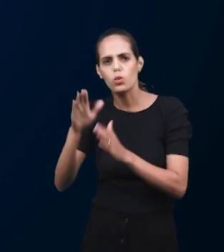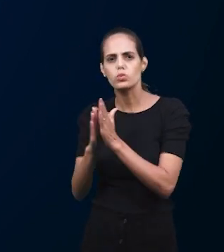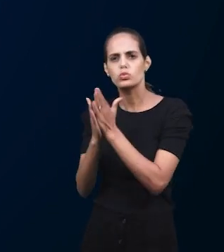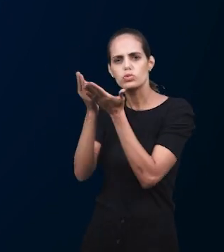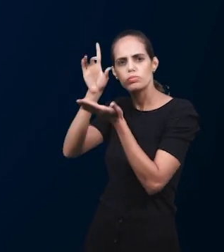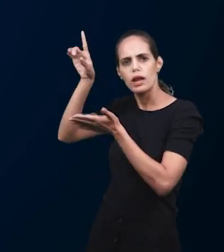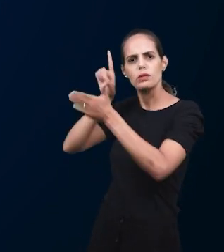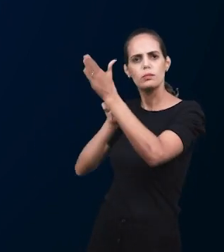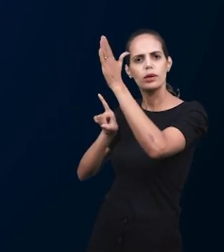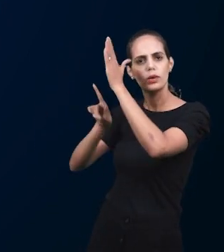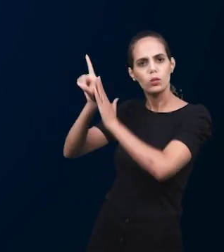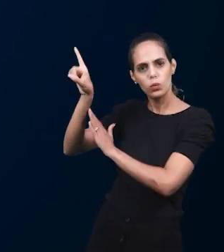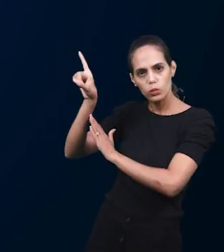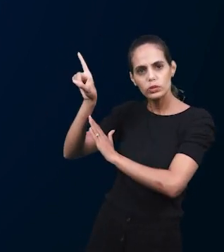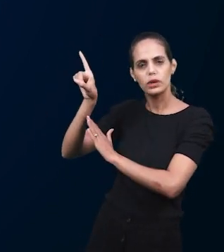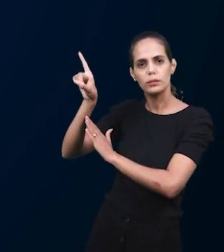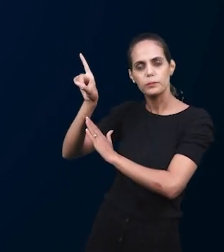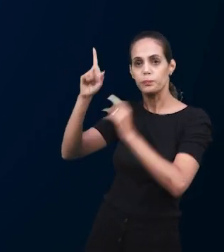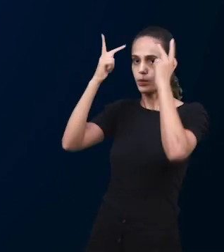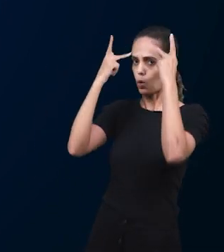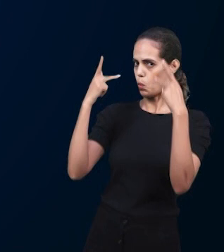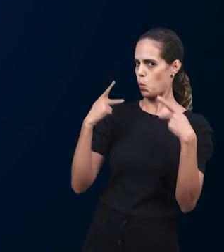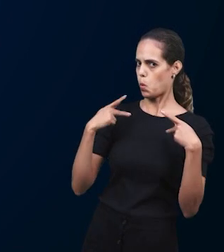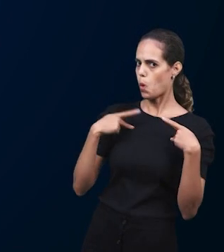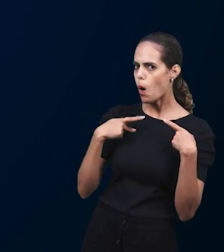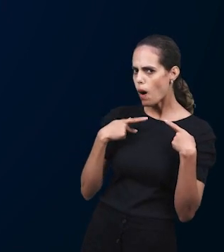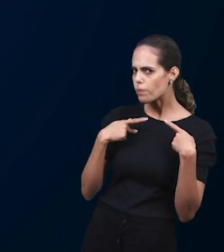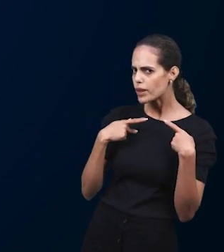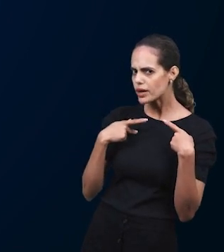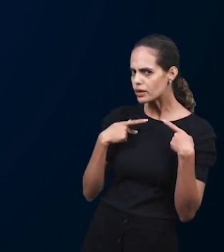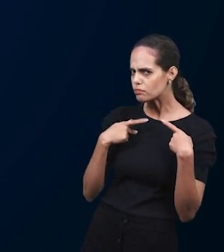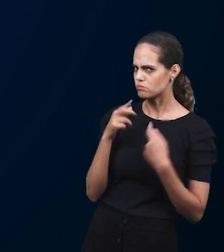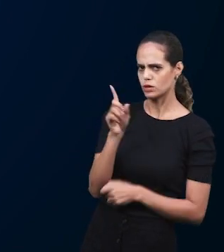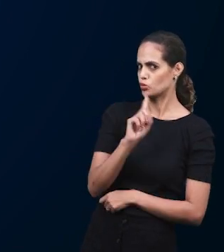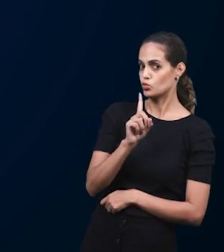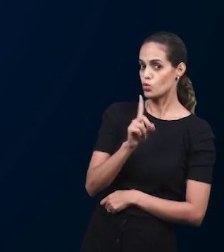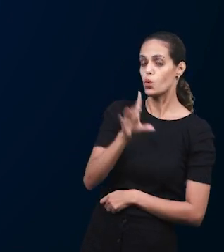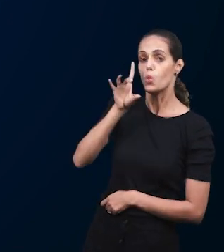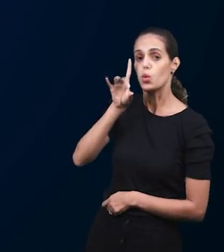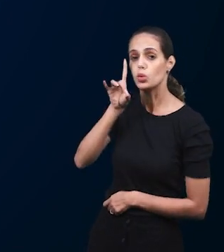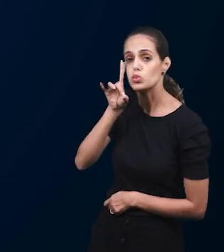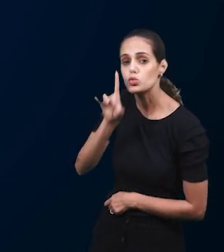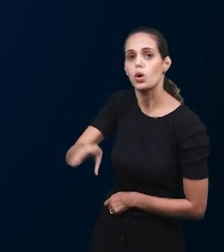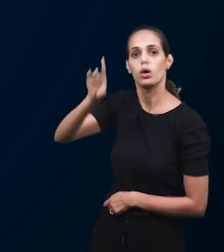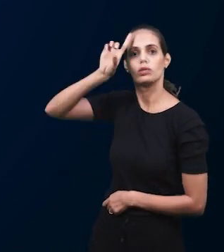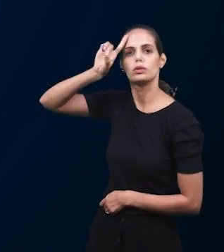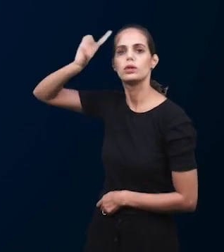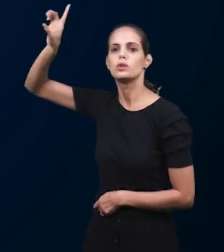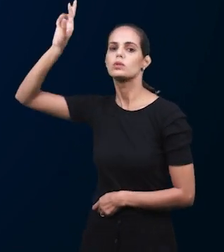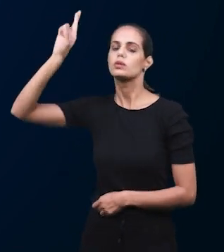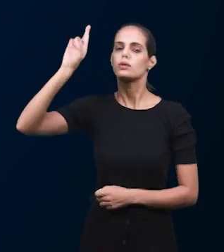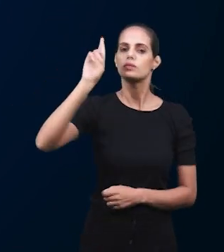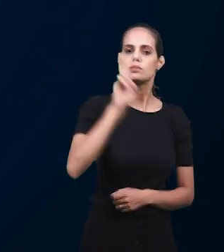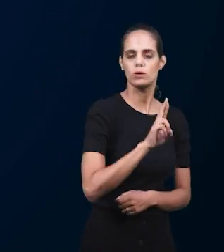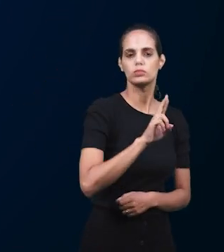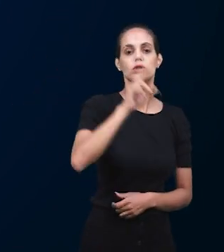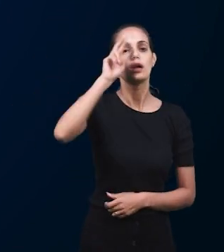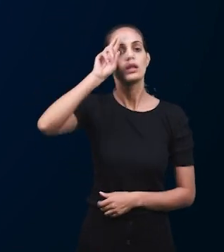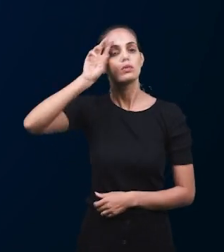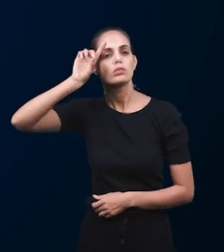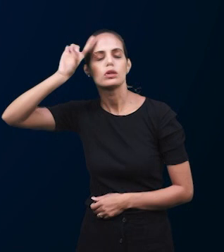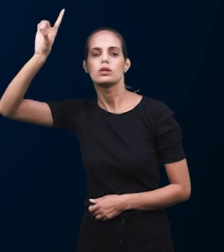они могли иметь развлечение от Господа, это ленины, от Господа, чтобы ничто